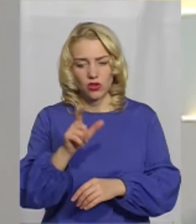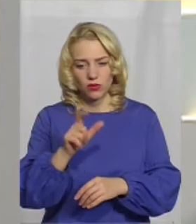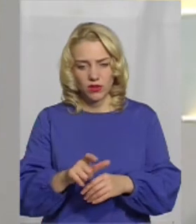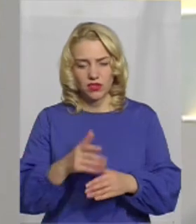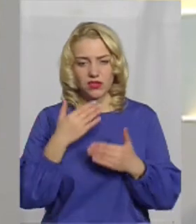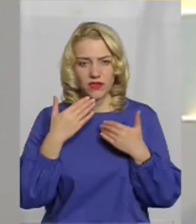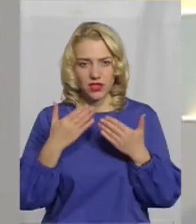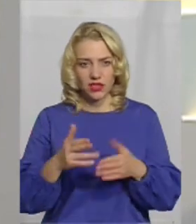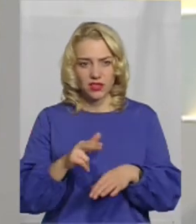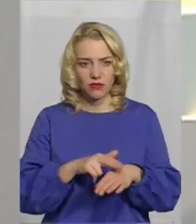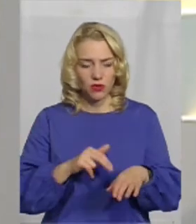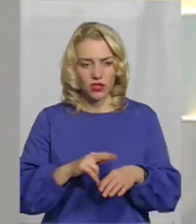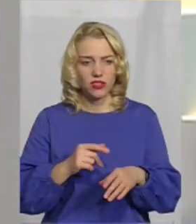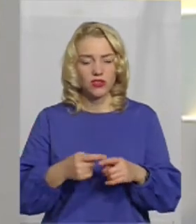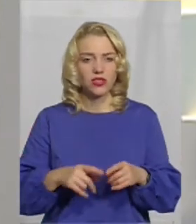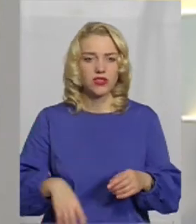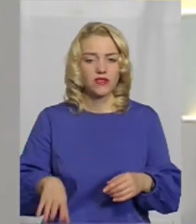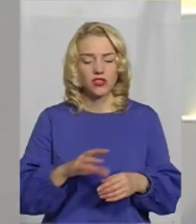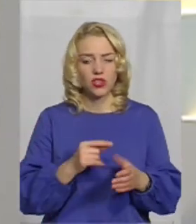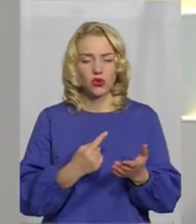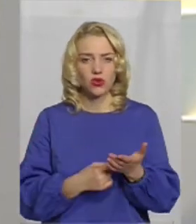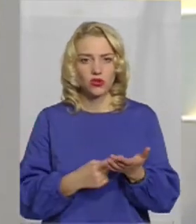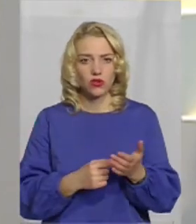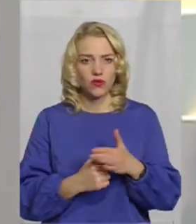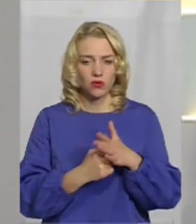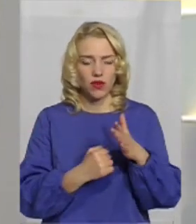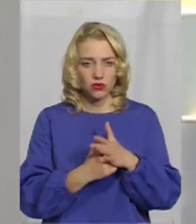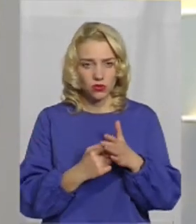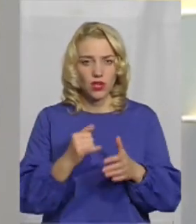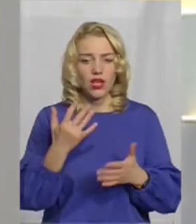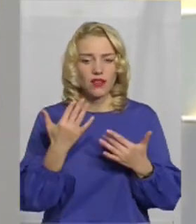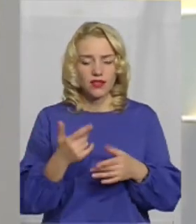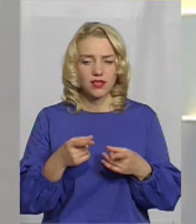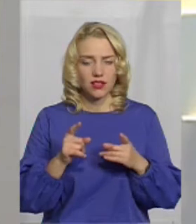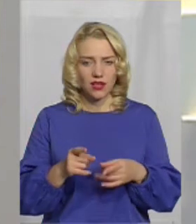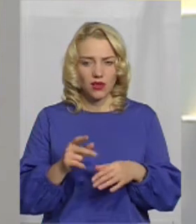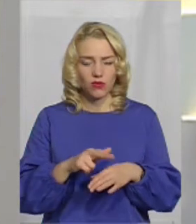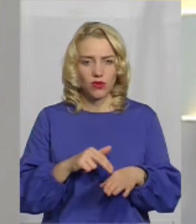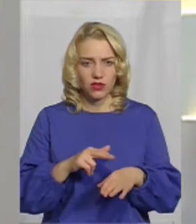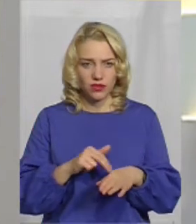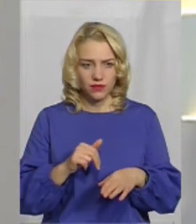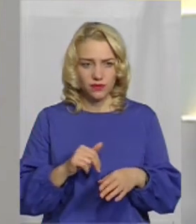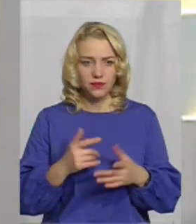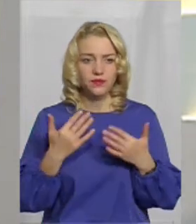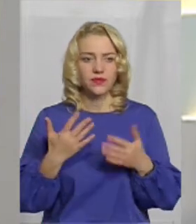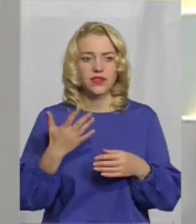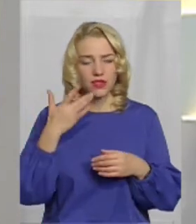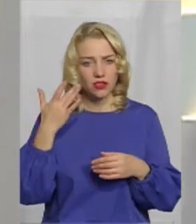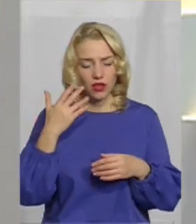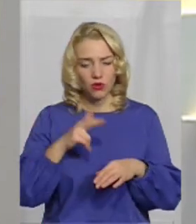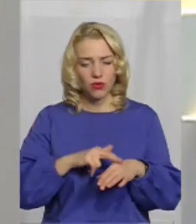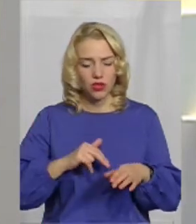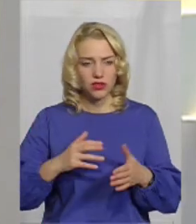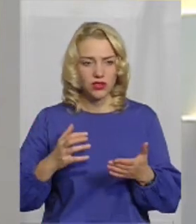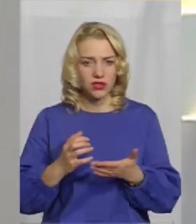в поліцію, зі всією доказовою базою, наскільки реально поліція, все ж таки, чи наскільки легко поліція